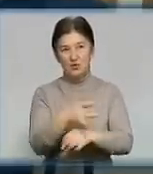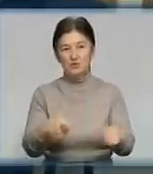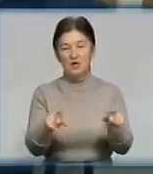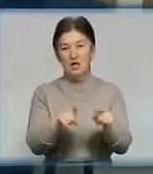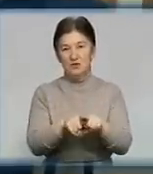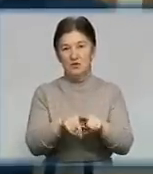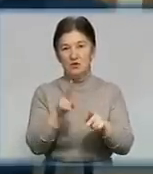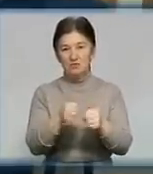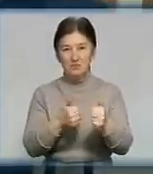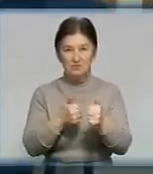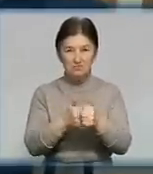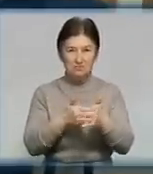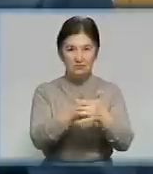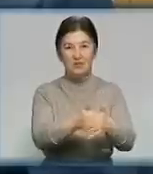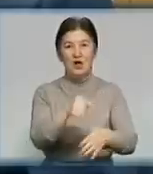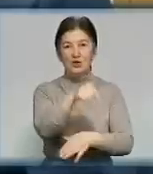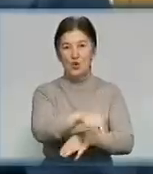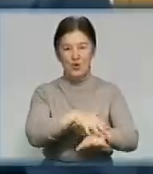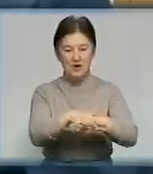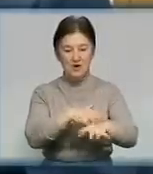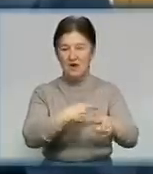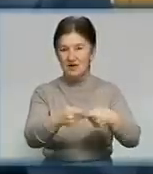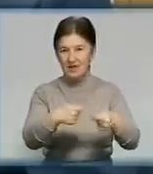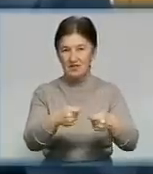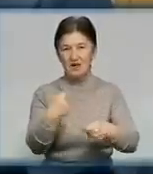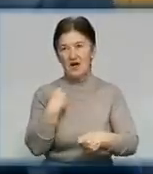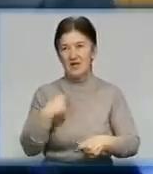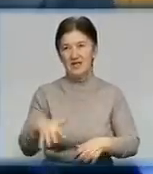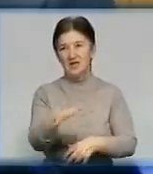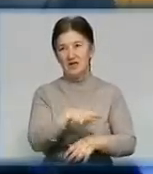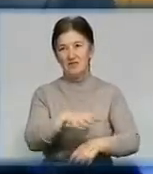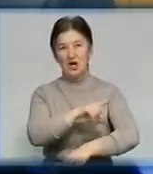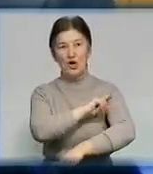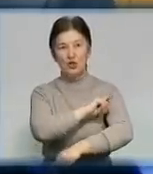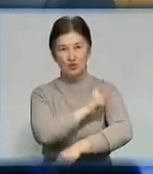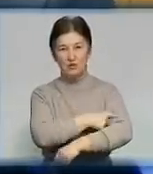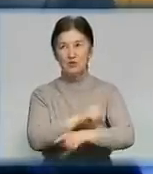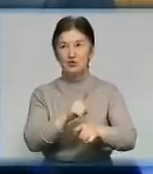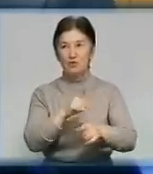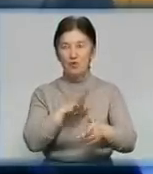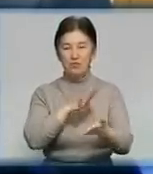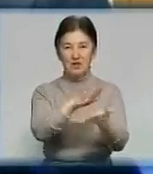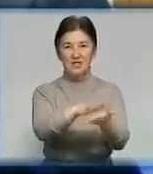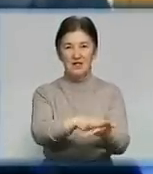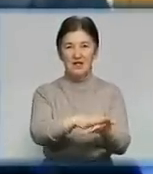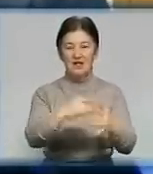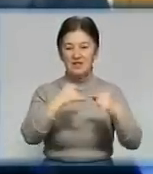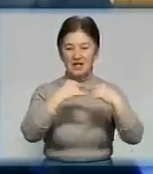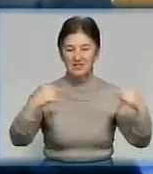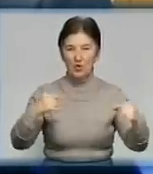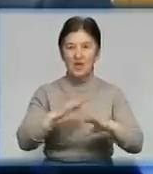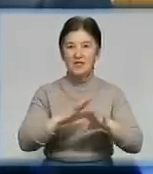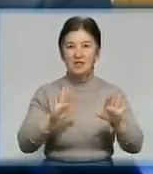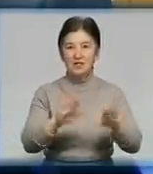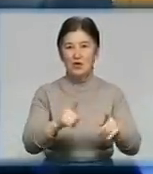до прориву на ринок Кіровограда. Ми прикладаємо всіх зусиль, щоб цей хліб був на столі не тільки Бобернчан,